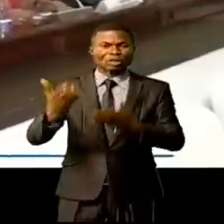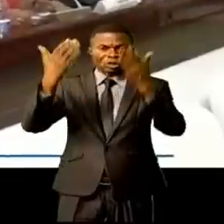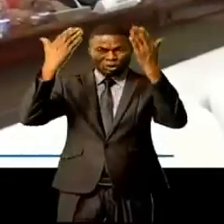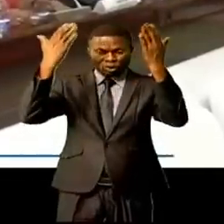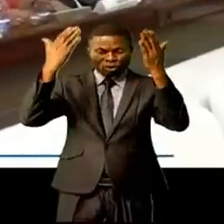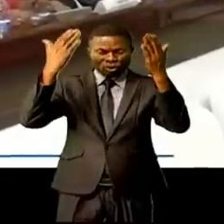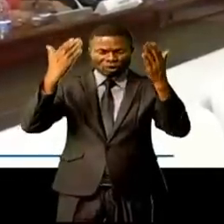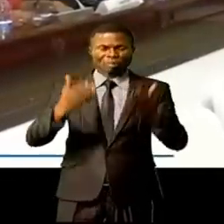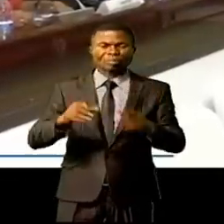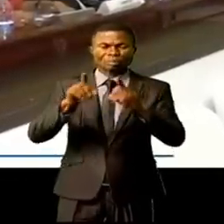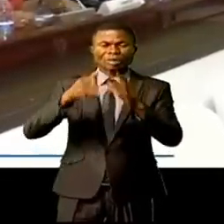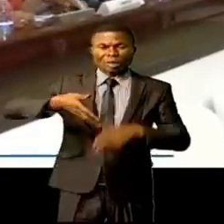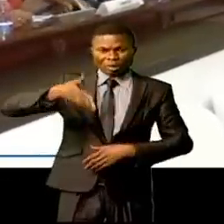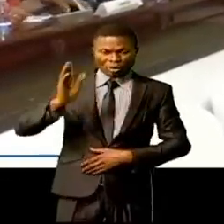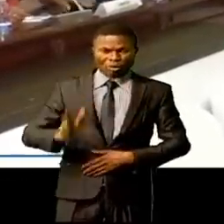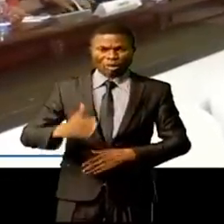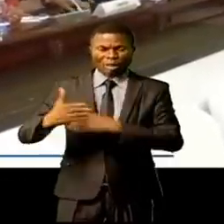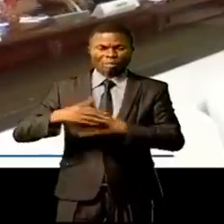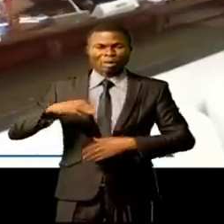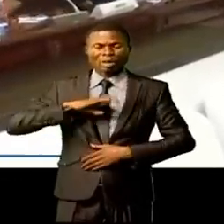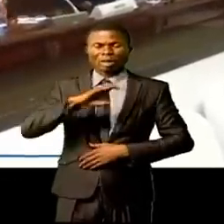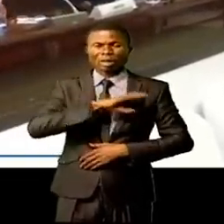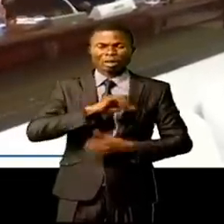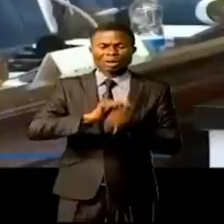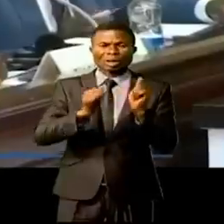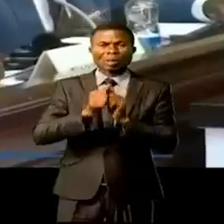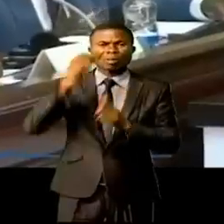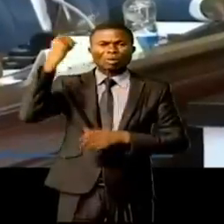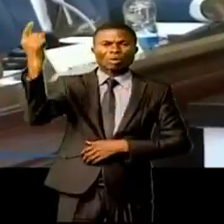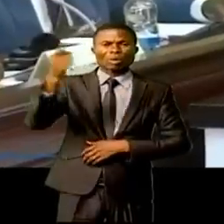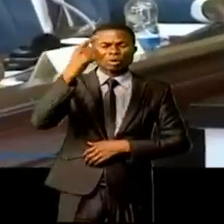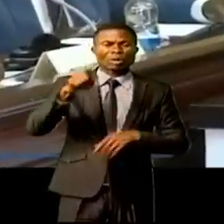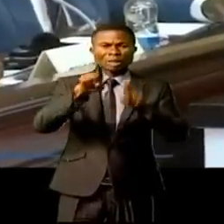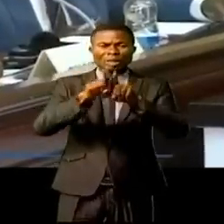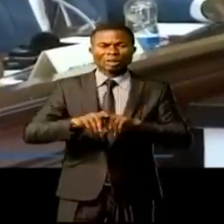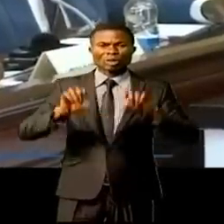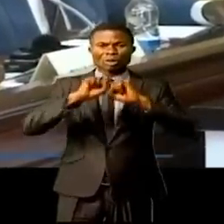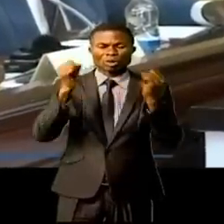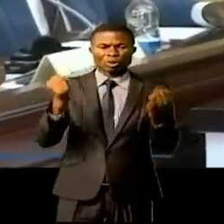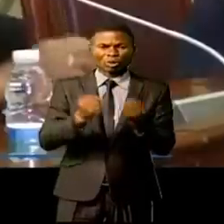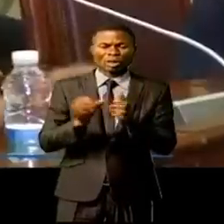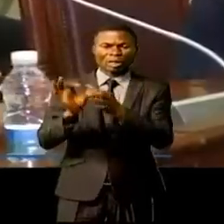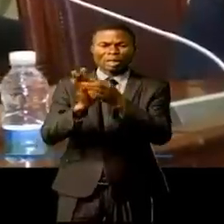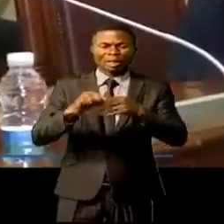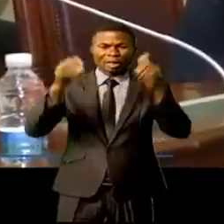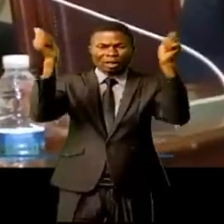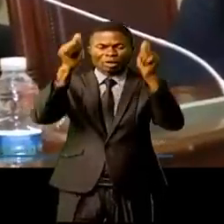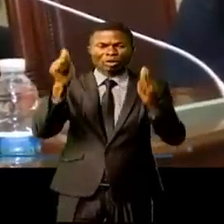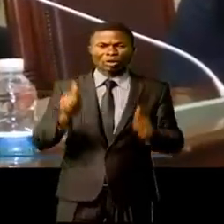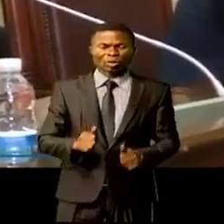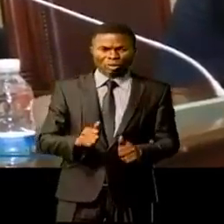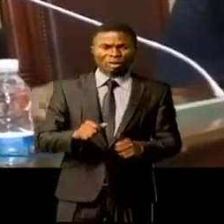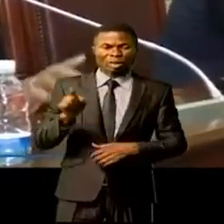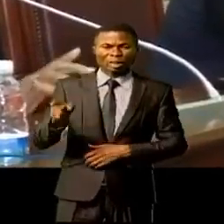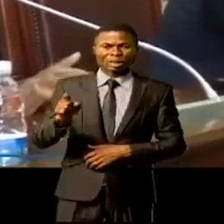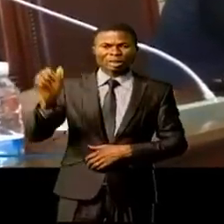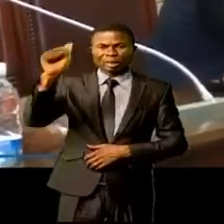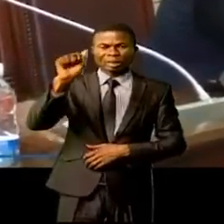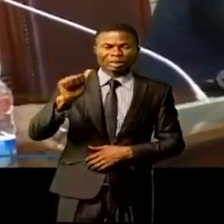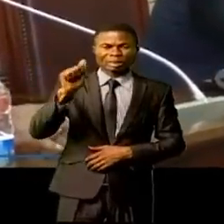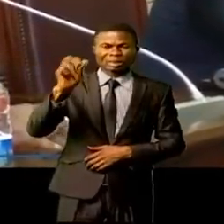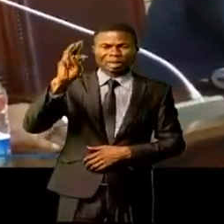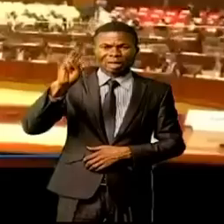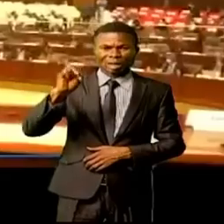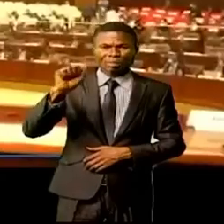technique spécialisé aux côtés du commissaire de questions humanitaires et sociales à l'Union africaine, Minata Samata, ont ouvert la